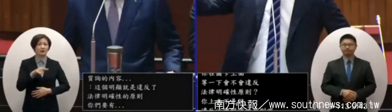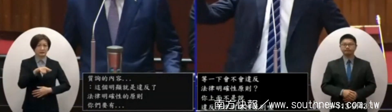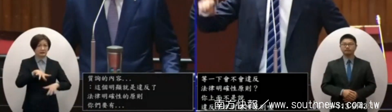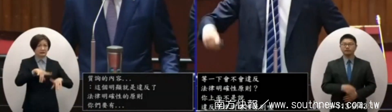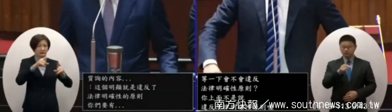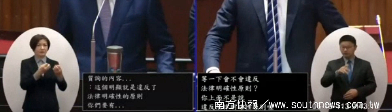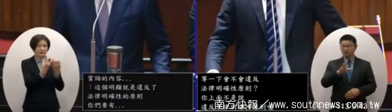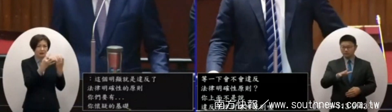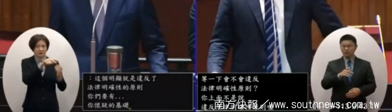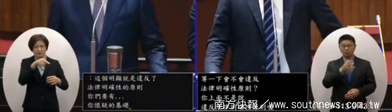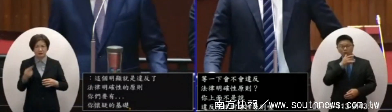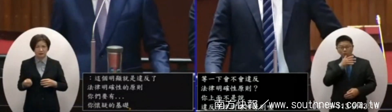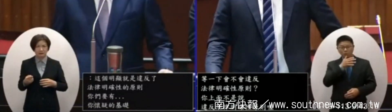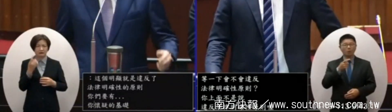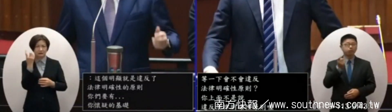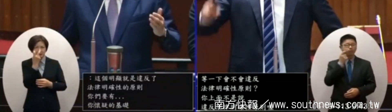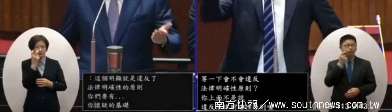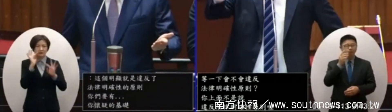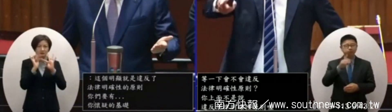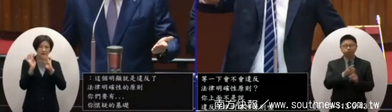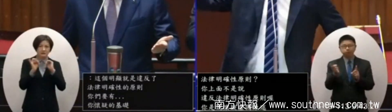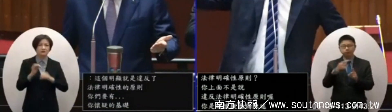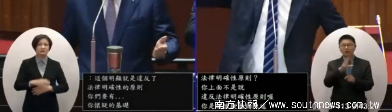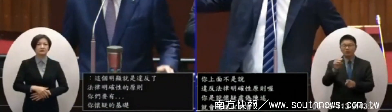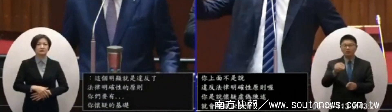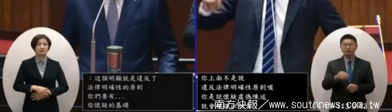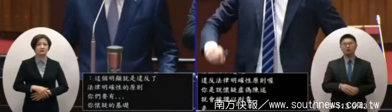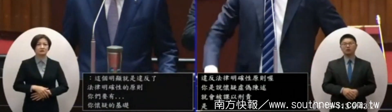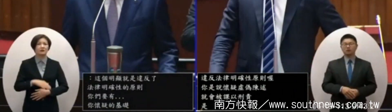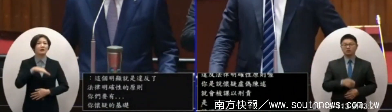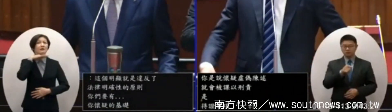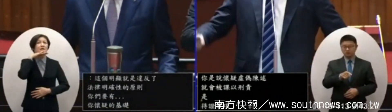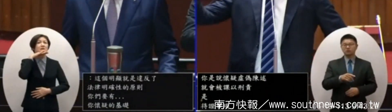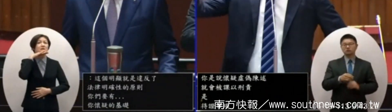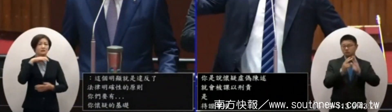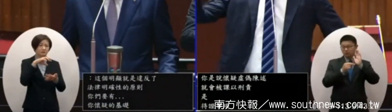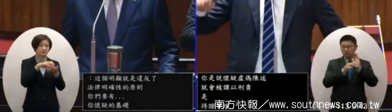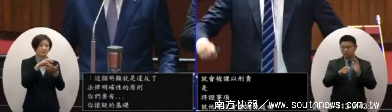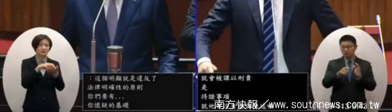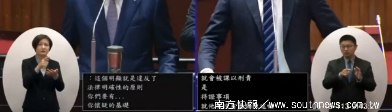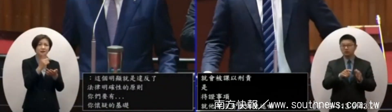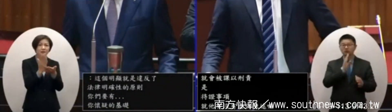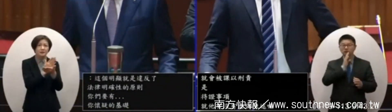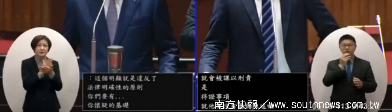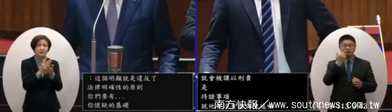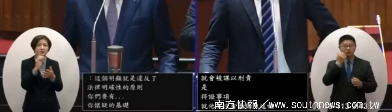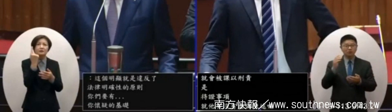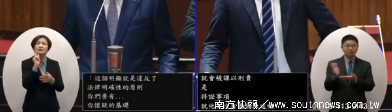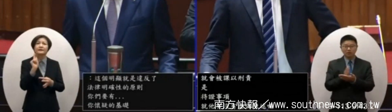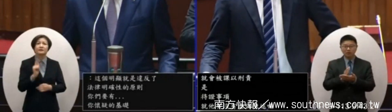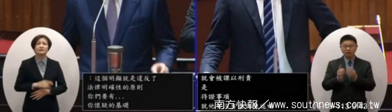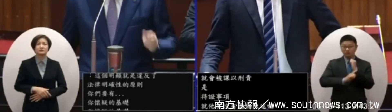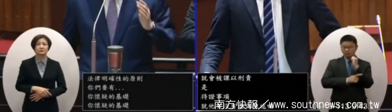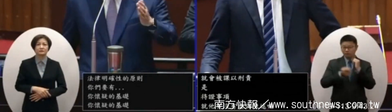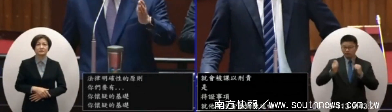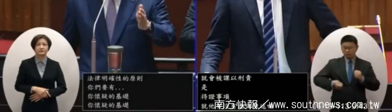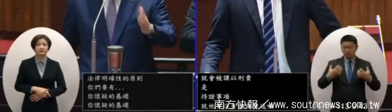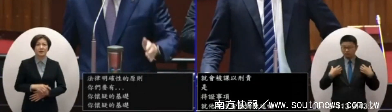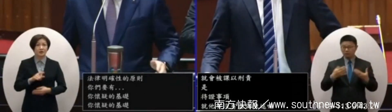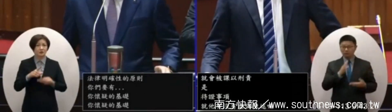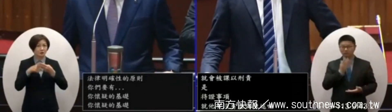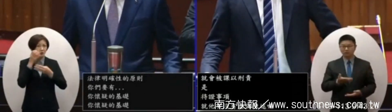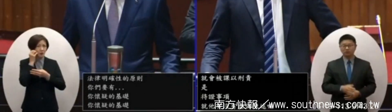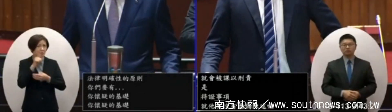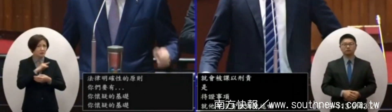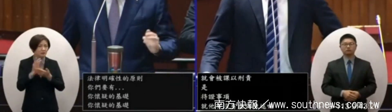事項它有沒有虛偽陳述嘛那這個代證事項有沒有虛偽陳述是不是法官判的是還是不是是主觀